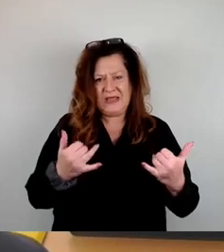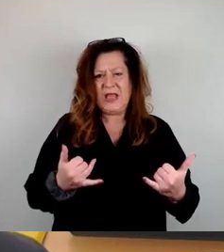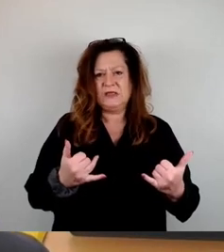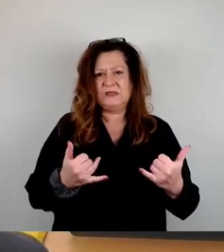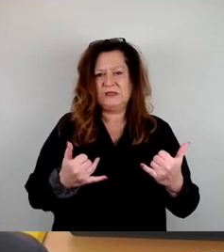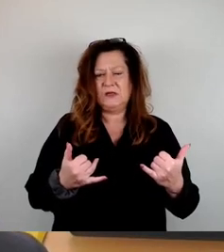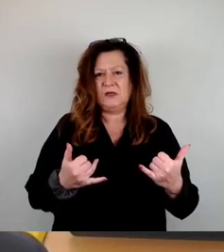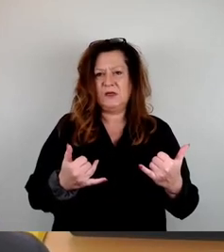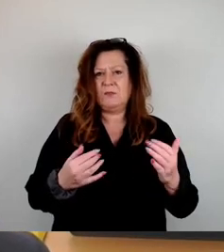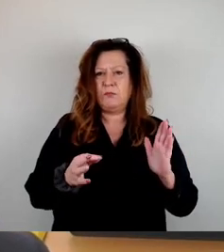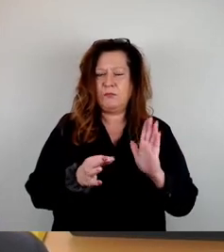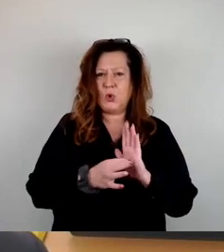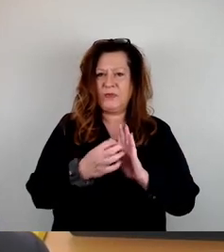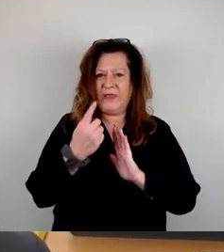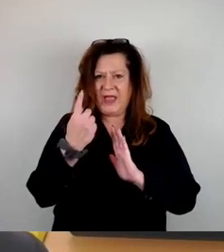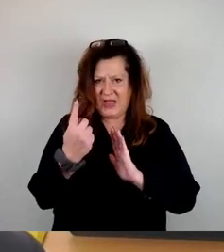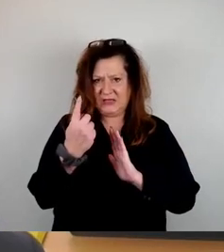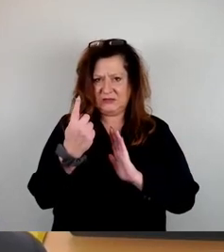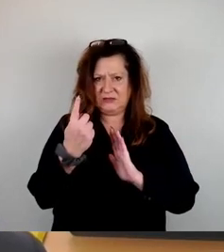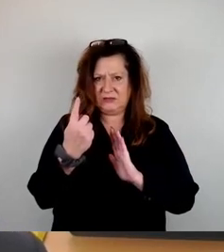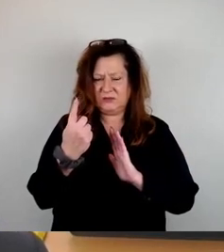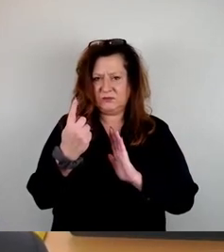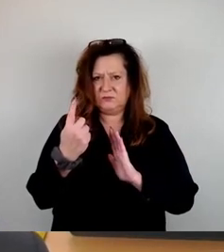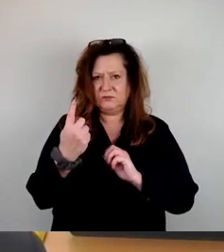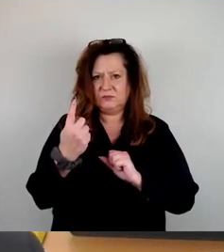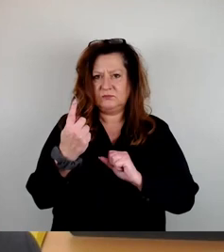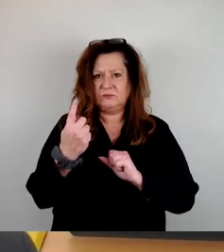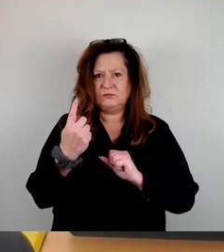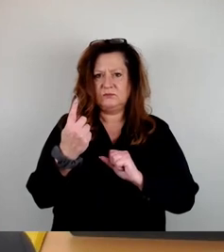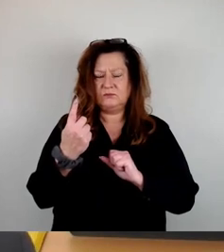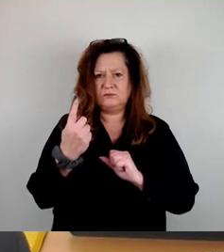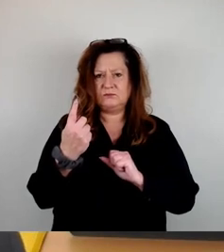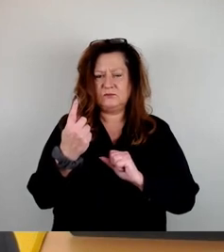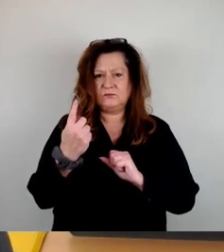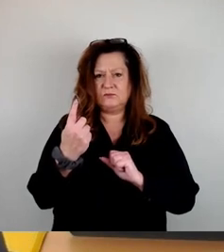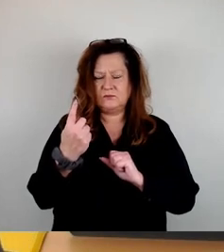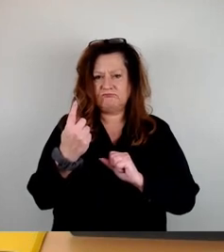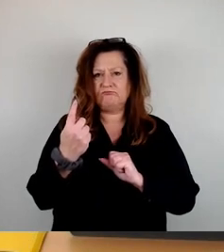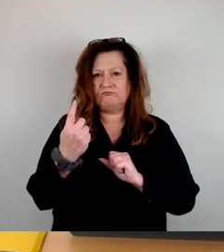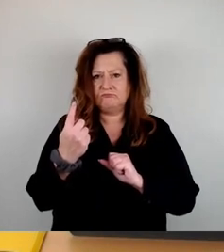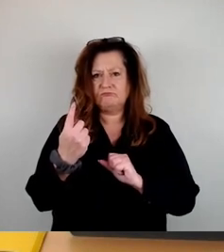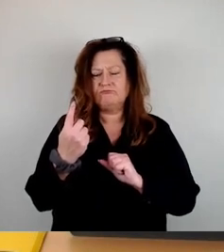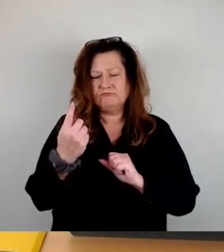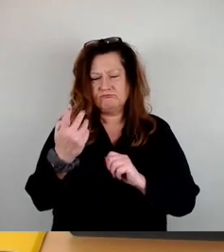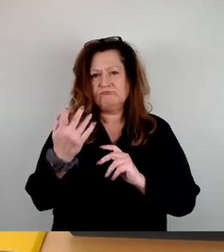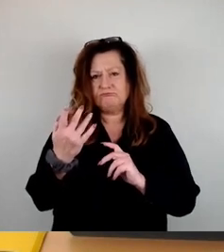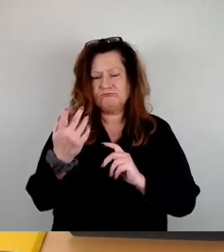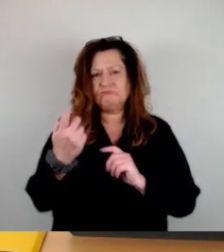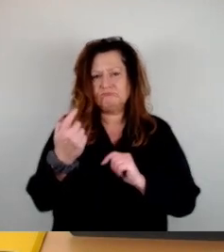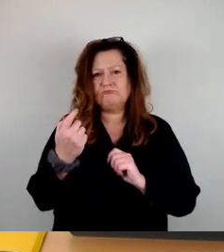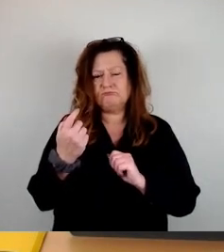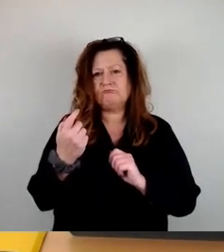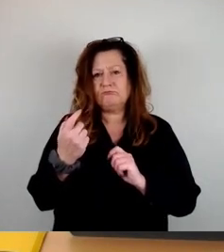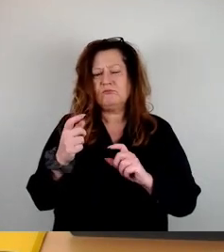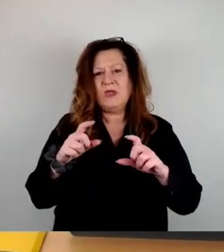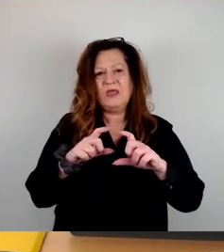in dem wir über eine Nachrückung und ein